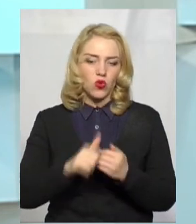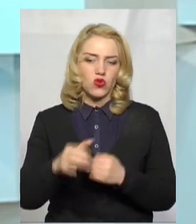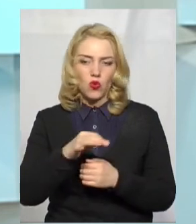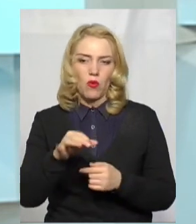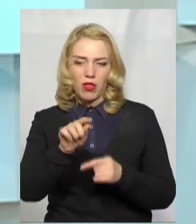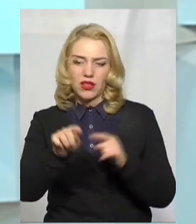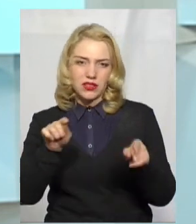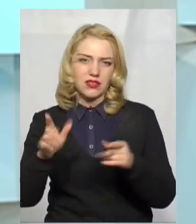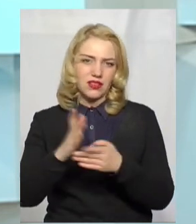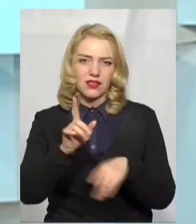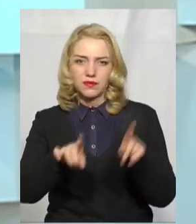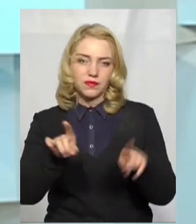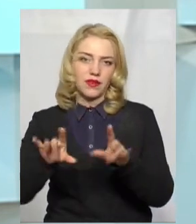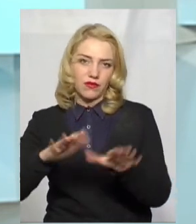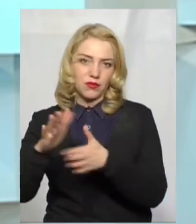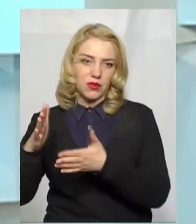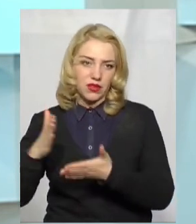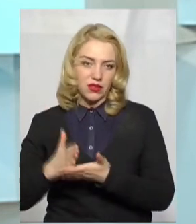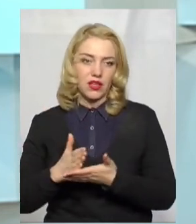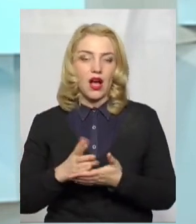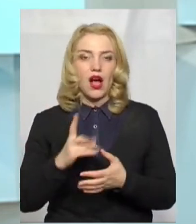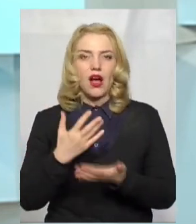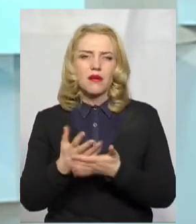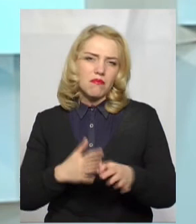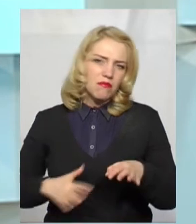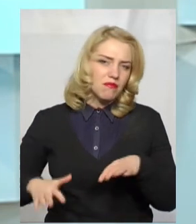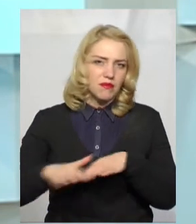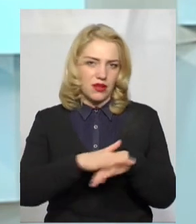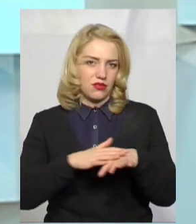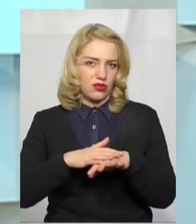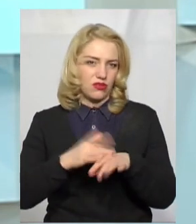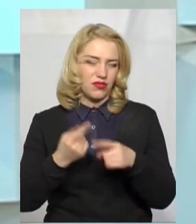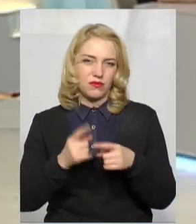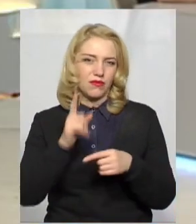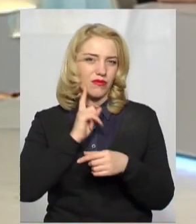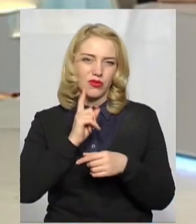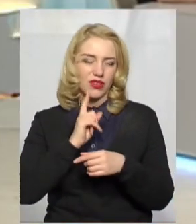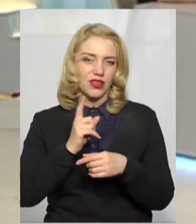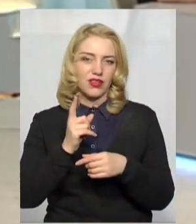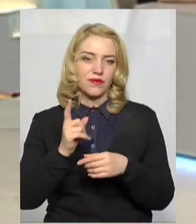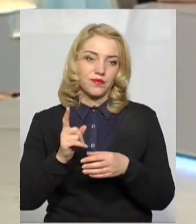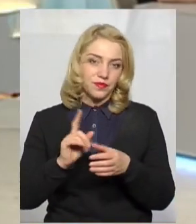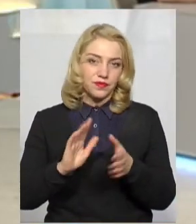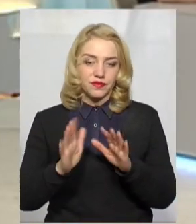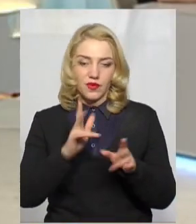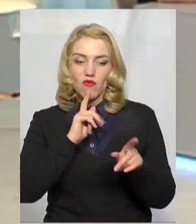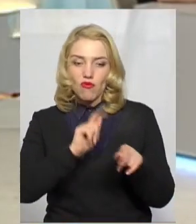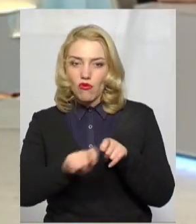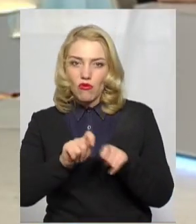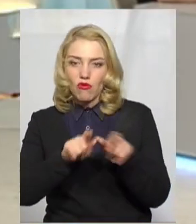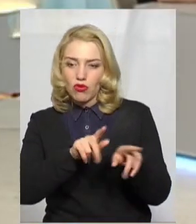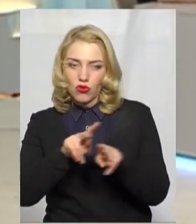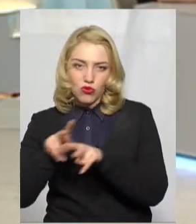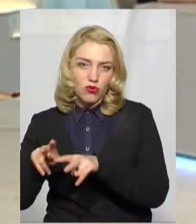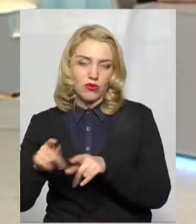деякі одиночні такі випадки, таких, щоб масових, там аж, в принципі, поки що все більш-менш контролюється і намагаємося